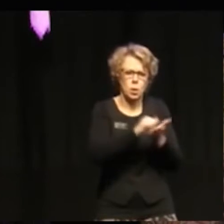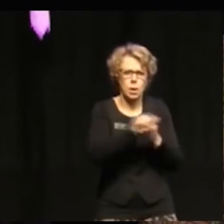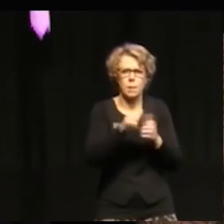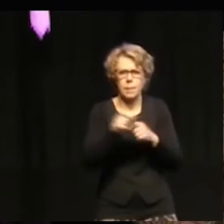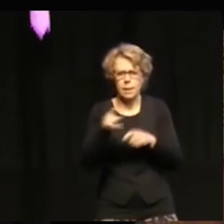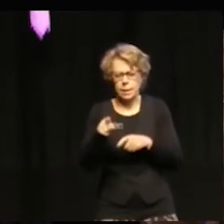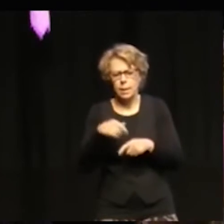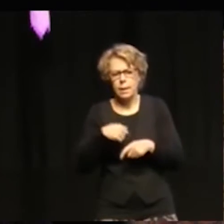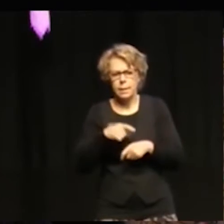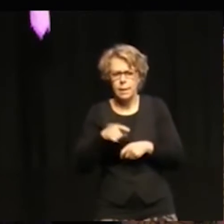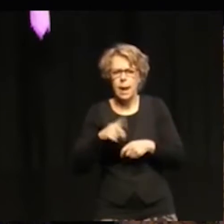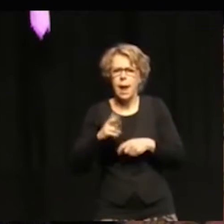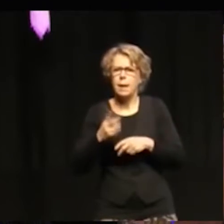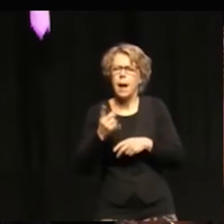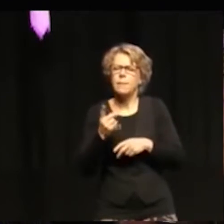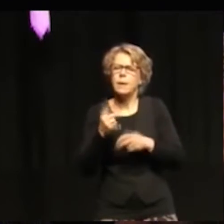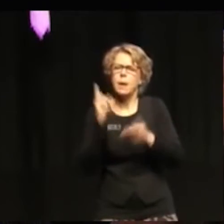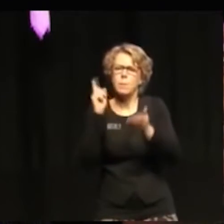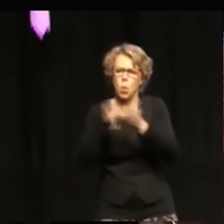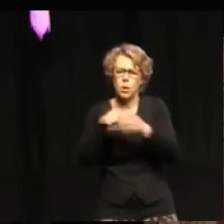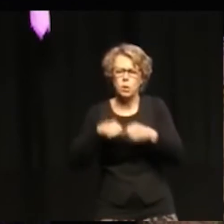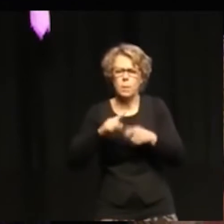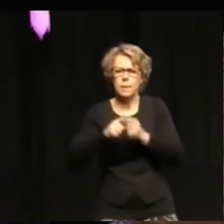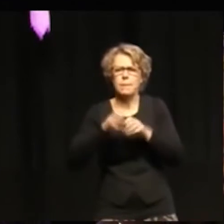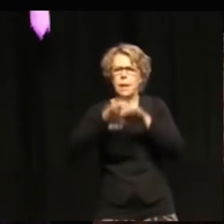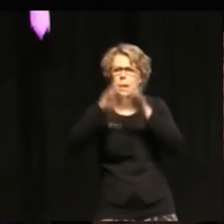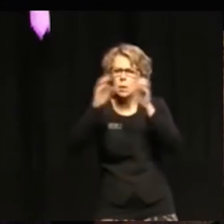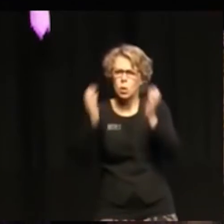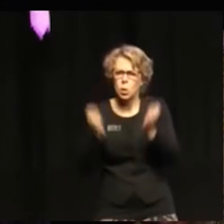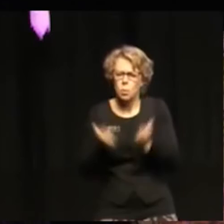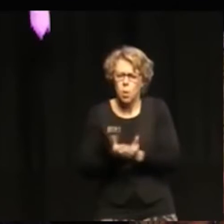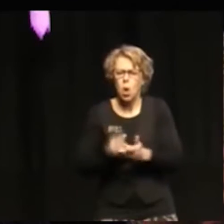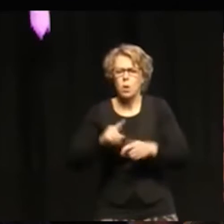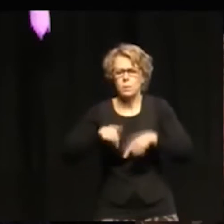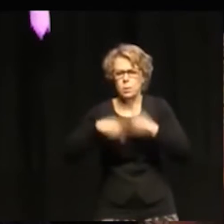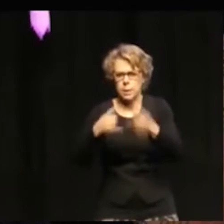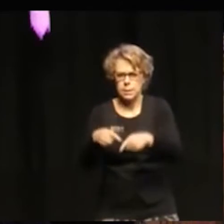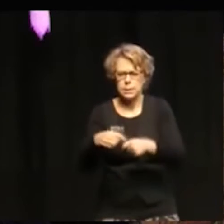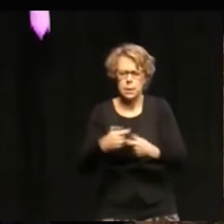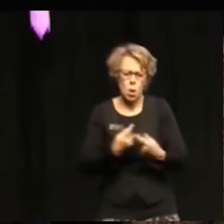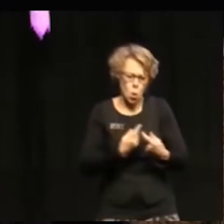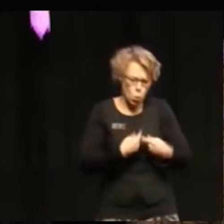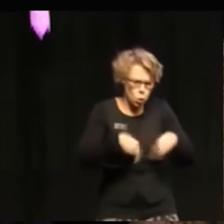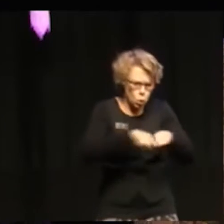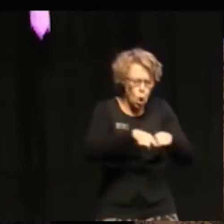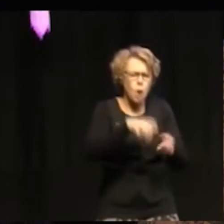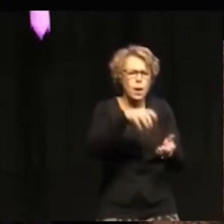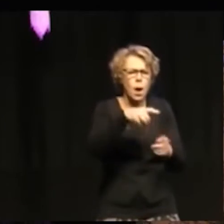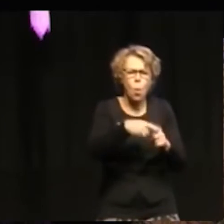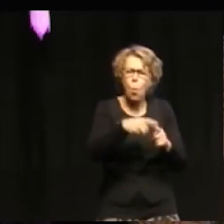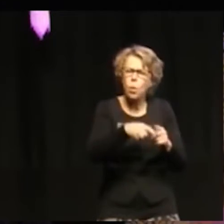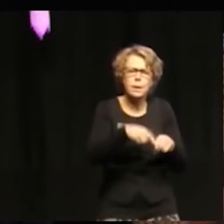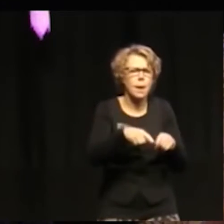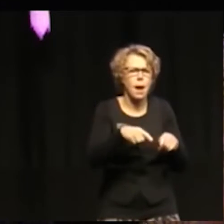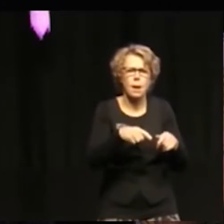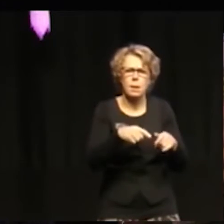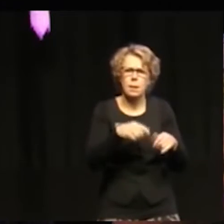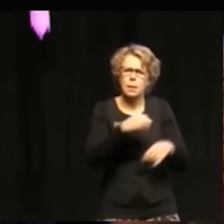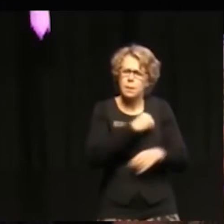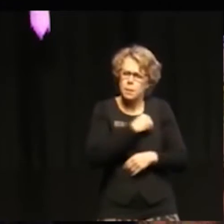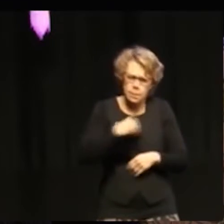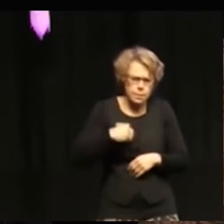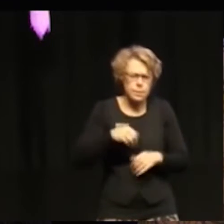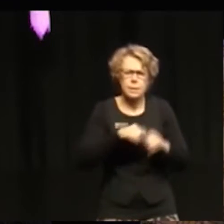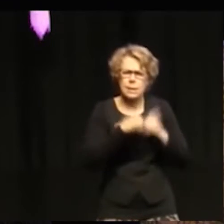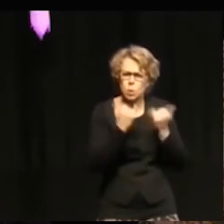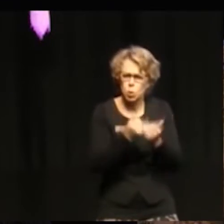process, hvor civilsamfundsgrupper, kvindegrupper, lokalsamfund har varit involveret i diskussionen. Så der ligger en